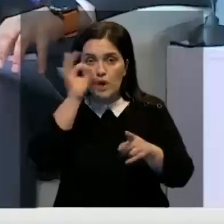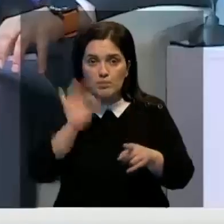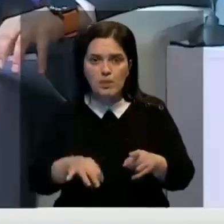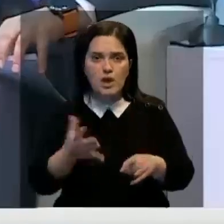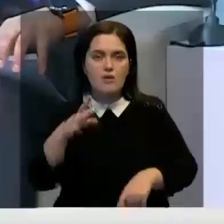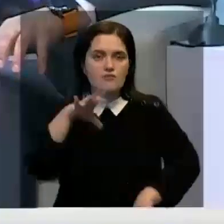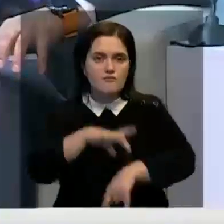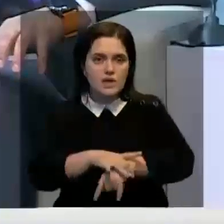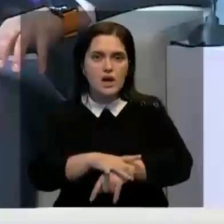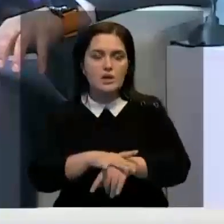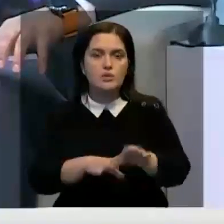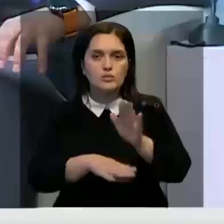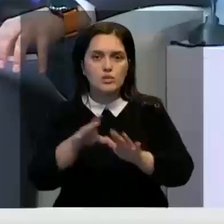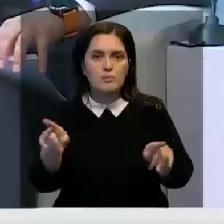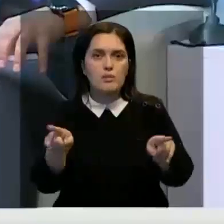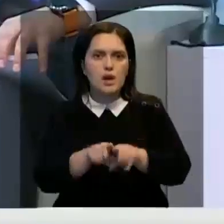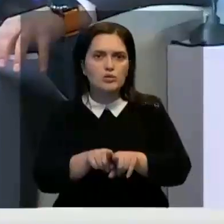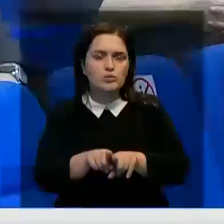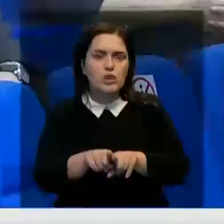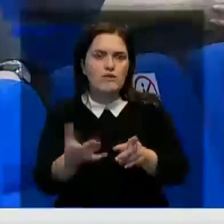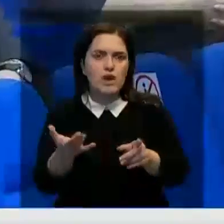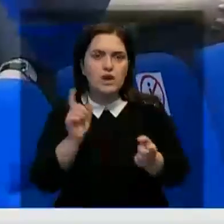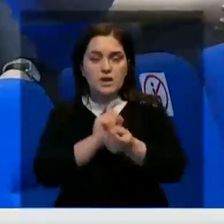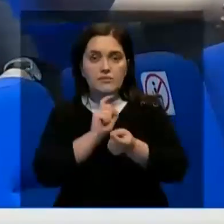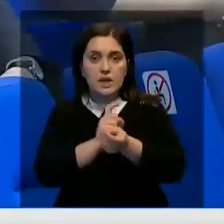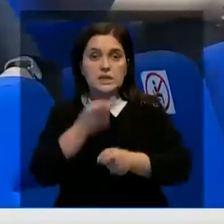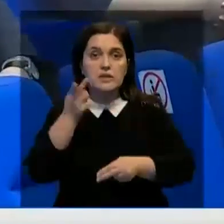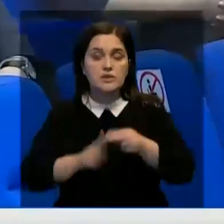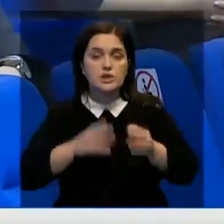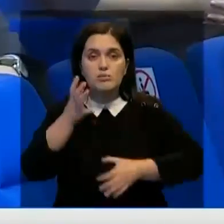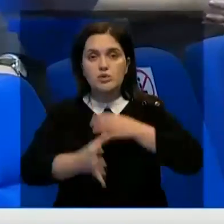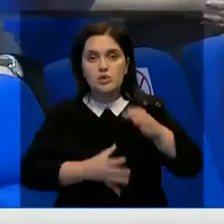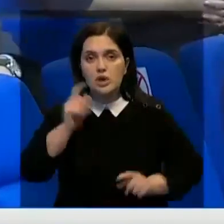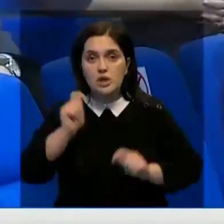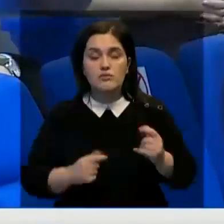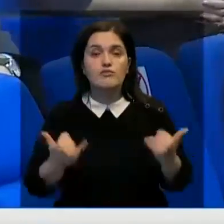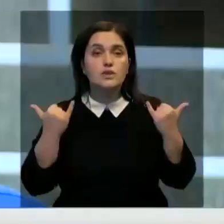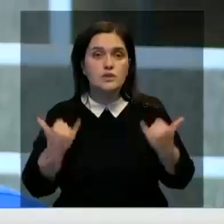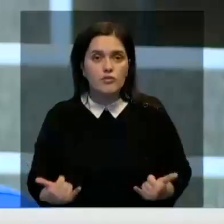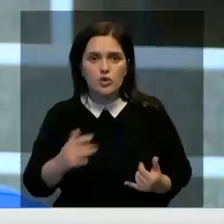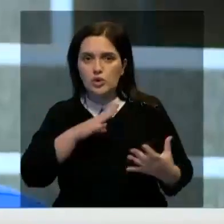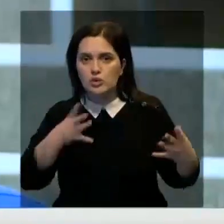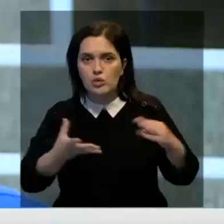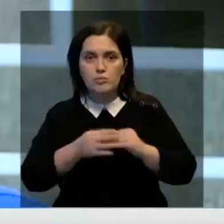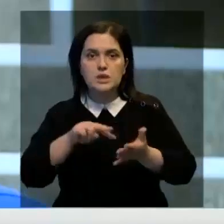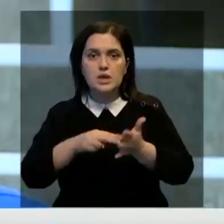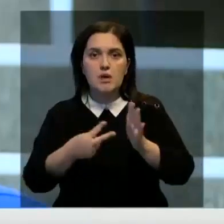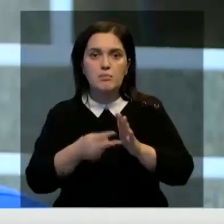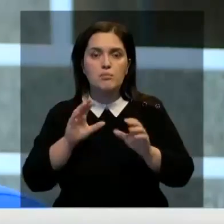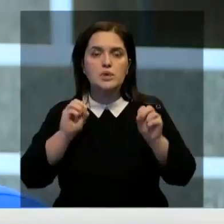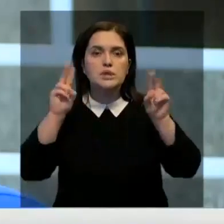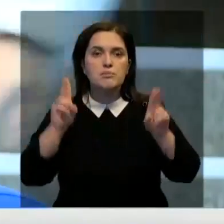опытом выявления, стабилизации подобного рода конфликтов. Завершится международная конференция сегодня. По ее итогам запланирован выпуск